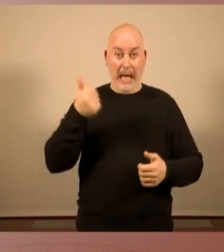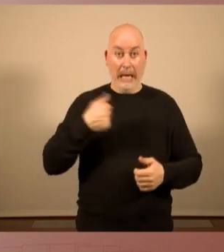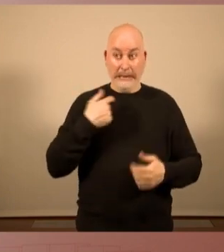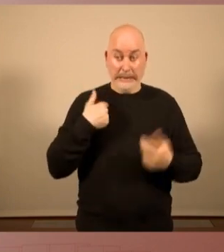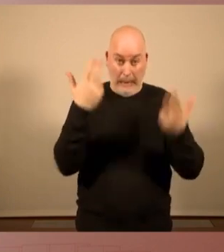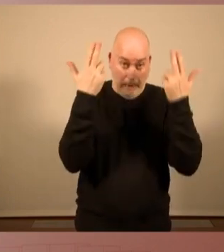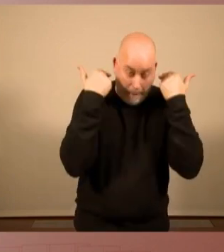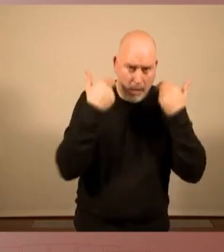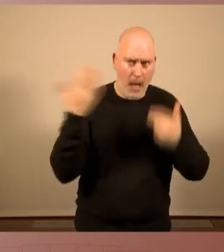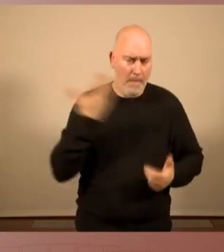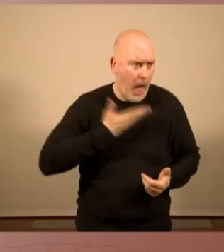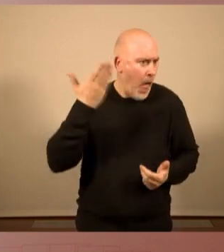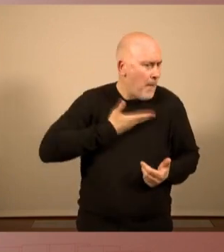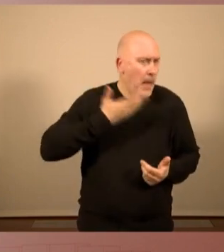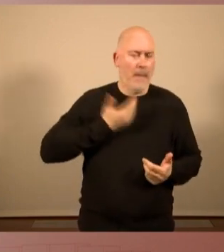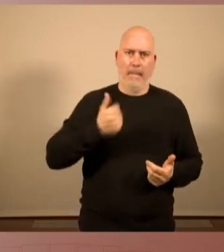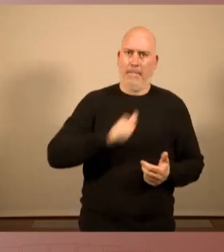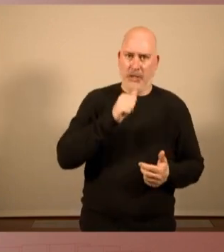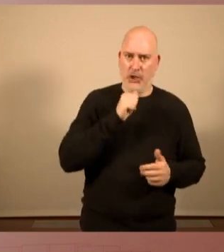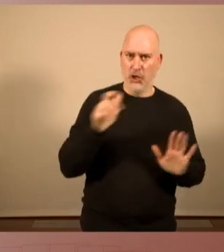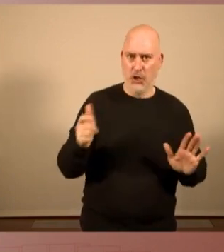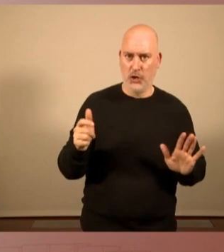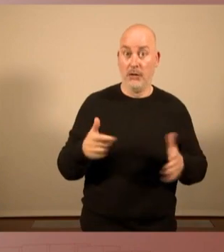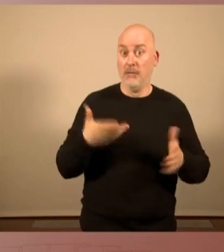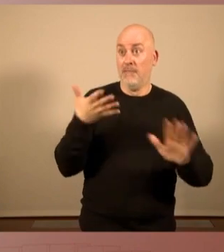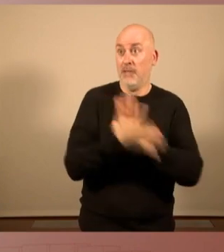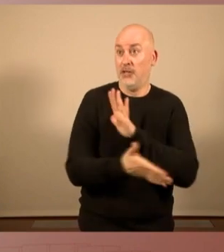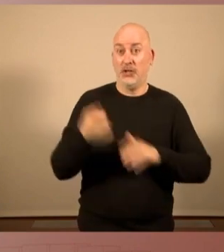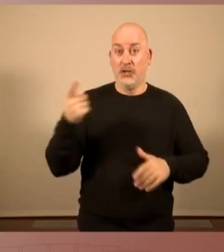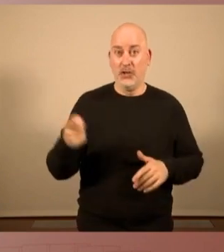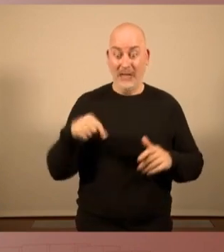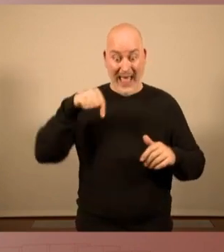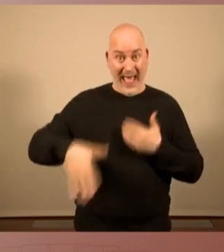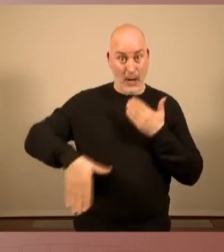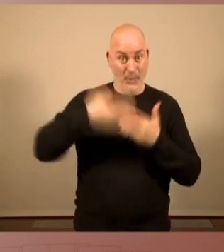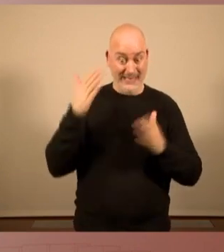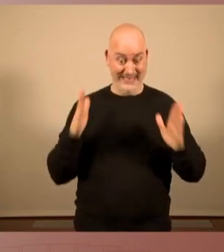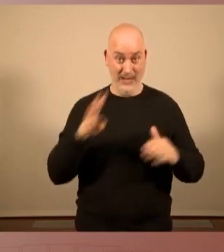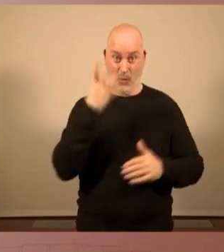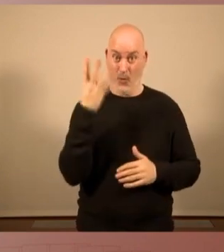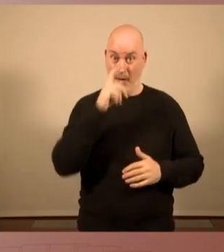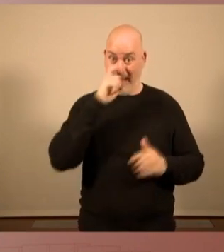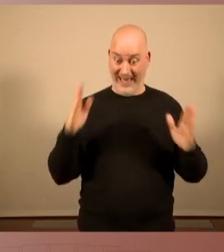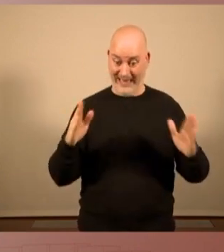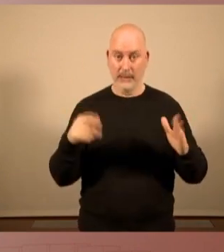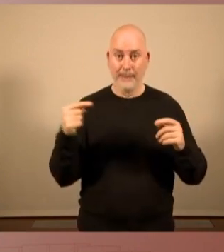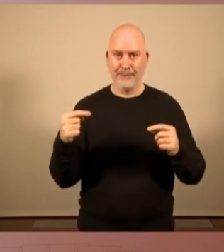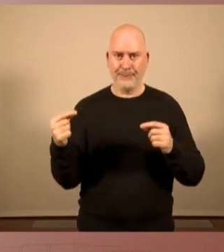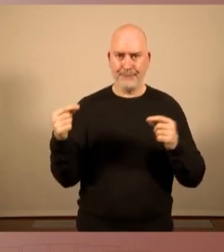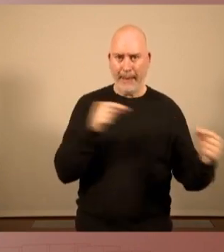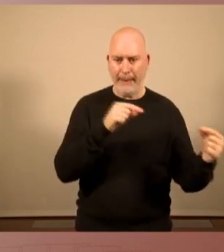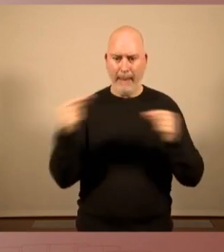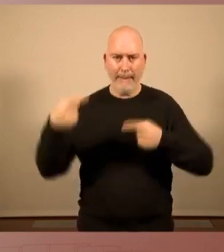Cal de totes totes evitar una legislatura, la que comencem, de batalletes i